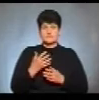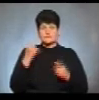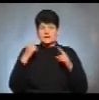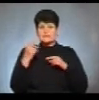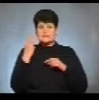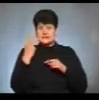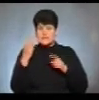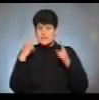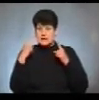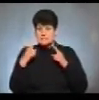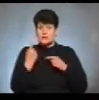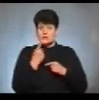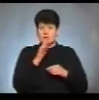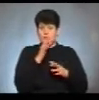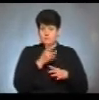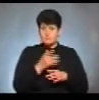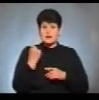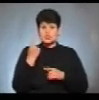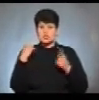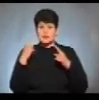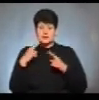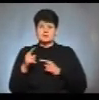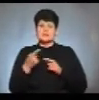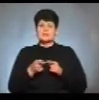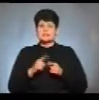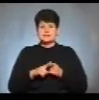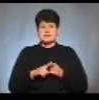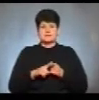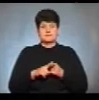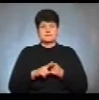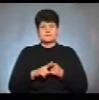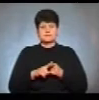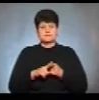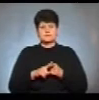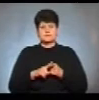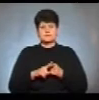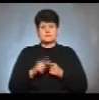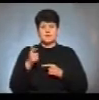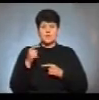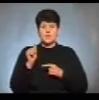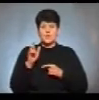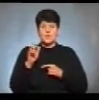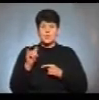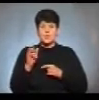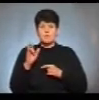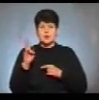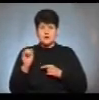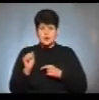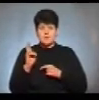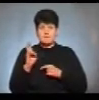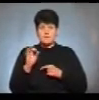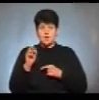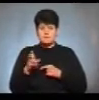і один мультфільм. Перша казка – це «Губка Боб», це мультик,